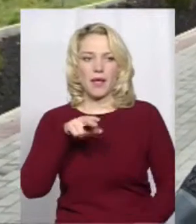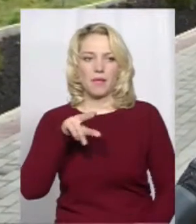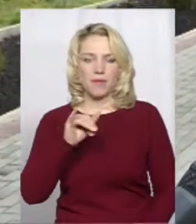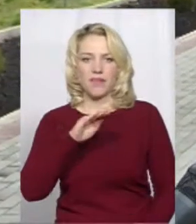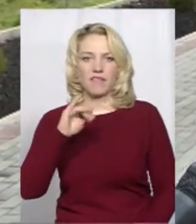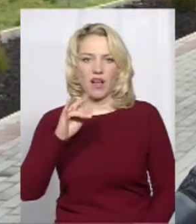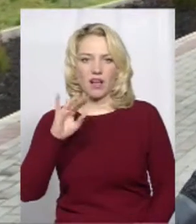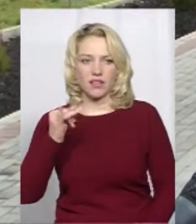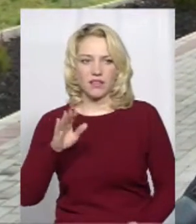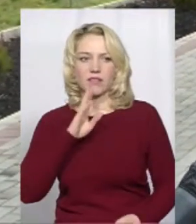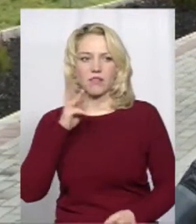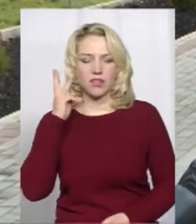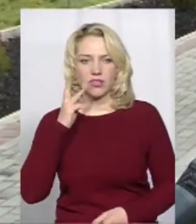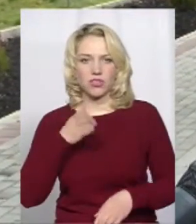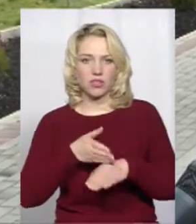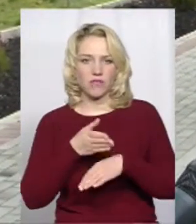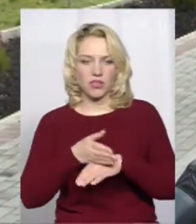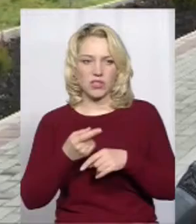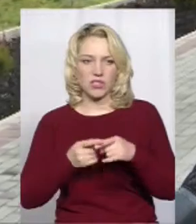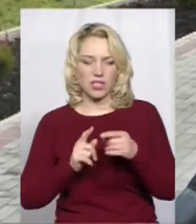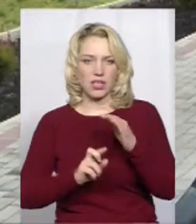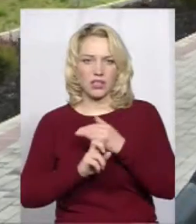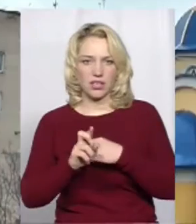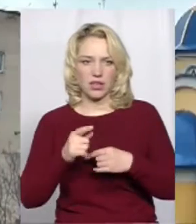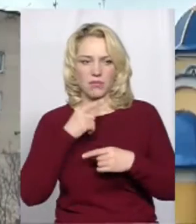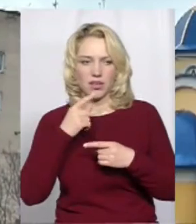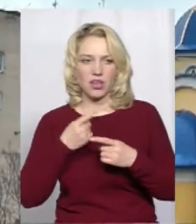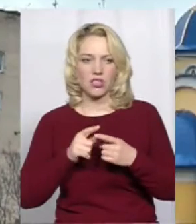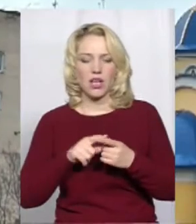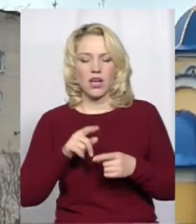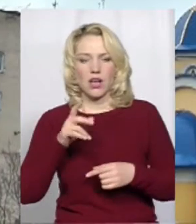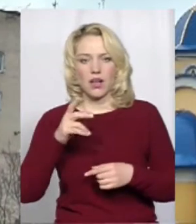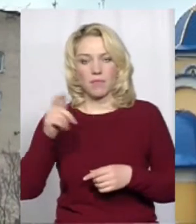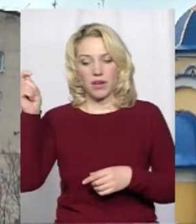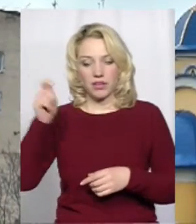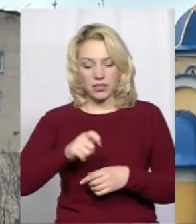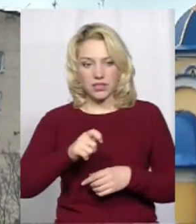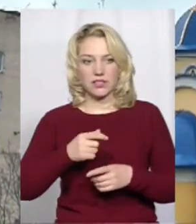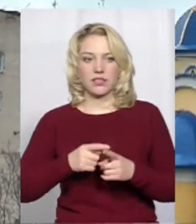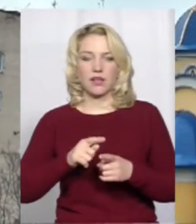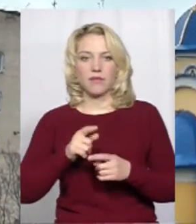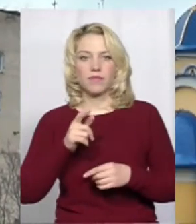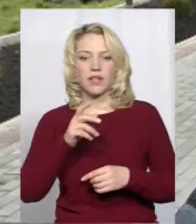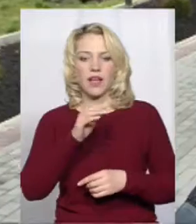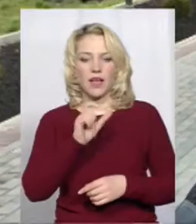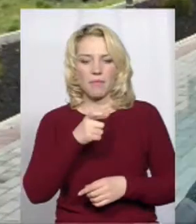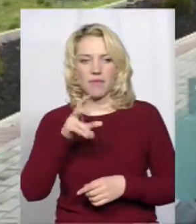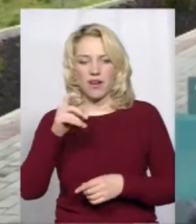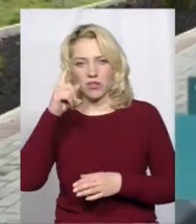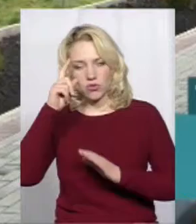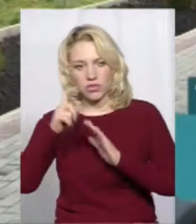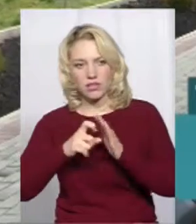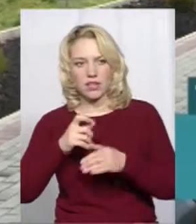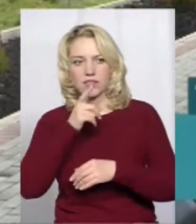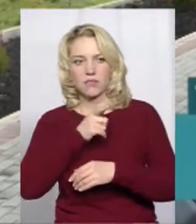Хмельничанка Галина Ордик відвідує храм Всіх святих землі Української, каже, про приїзд митрополита Епіфанія дізналась під час одного із богослужінь. Спеціально